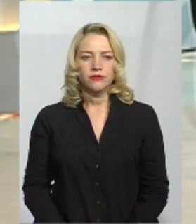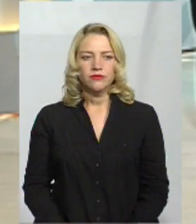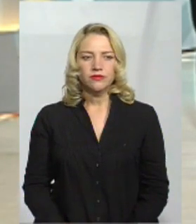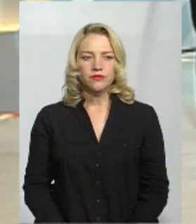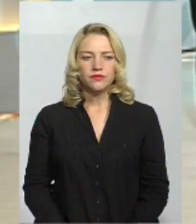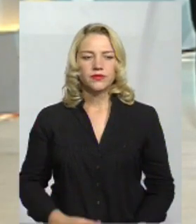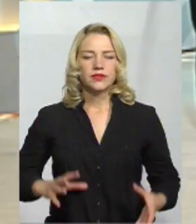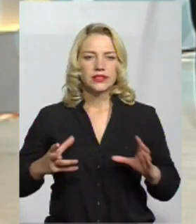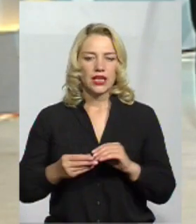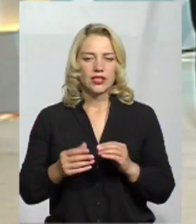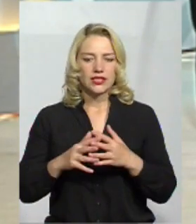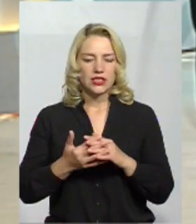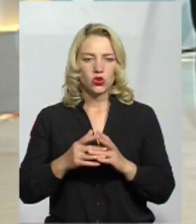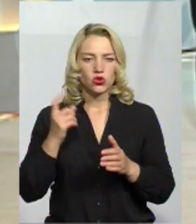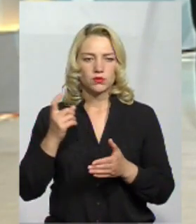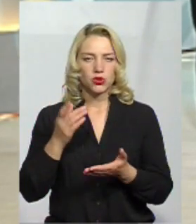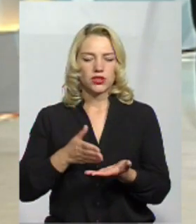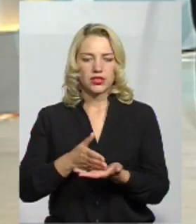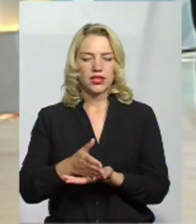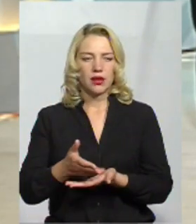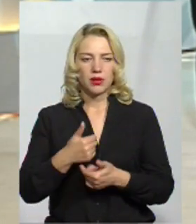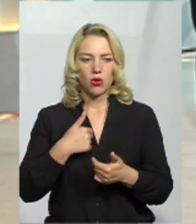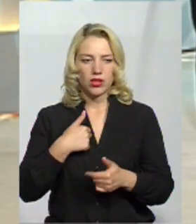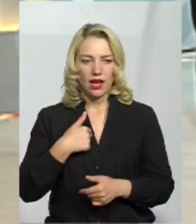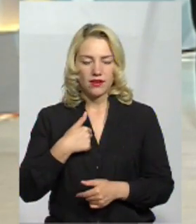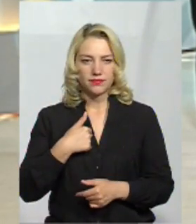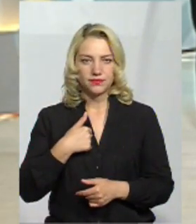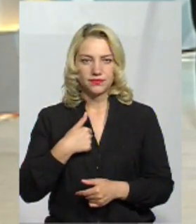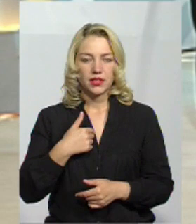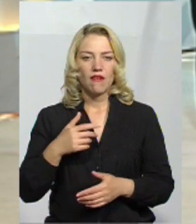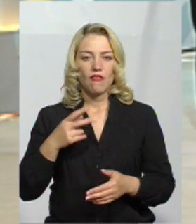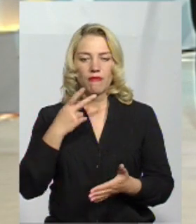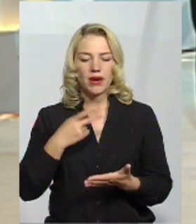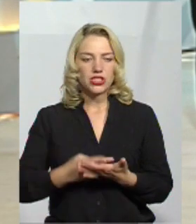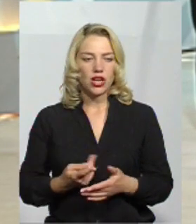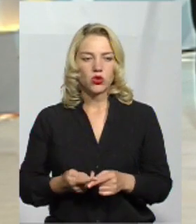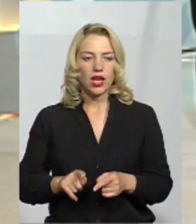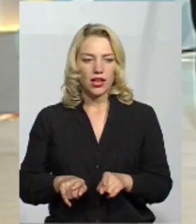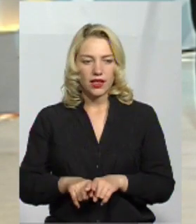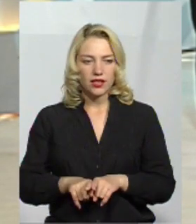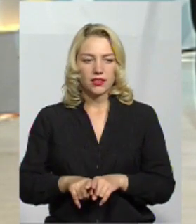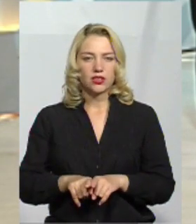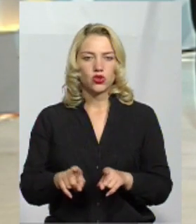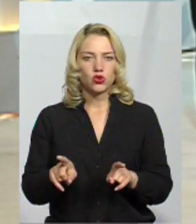В загальному сільськогосподарський напрямок я вбачаю такий, що